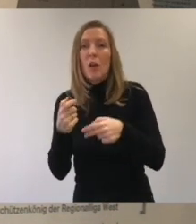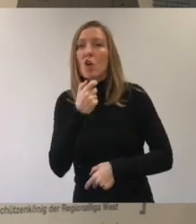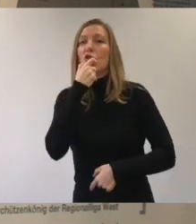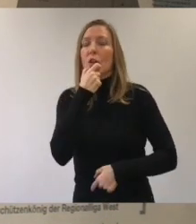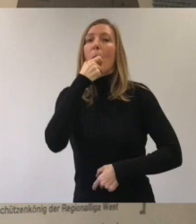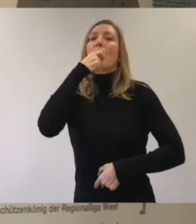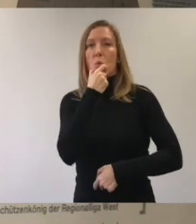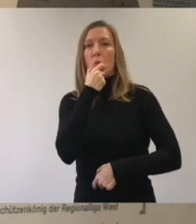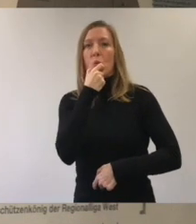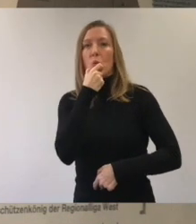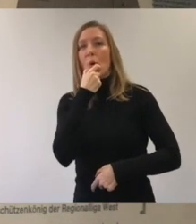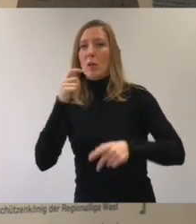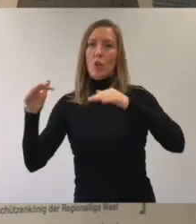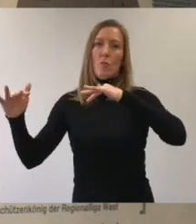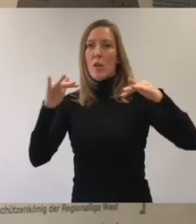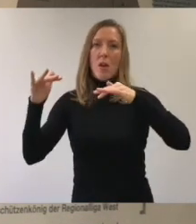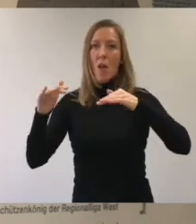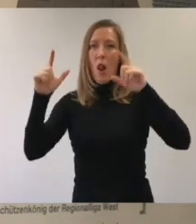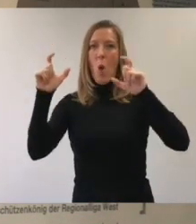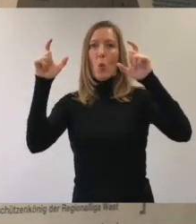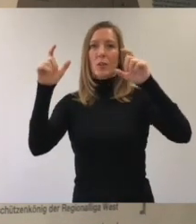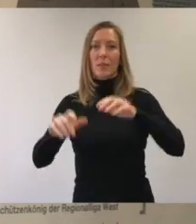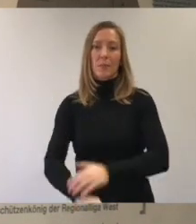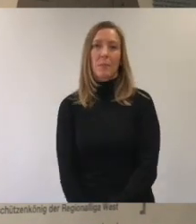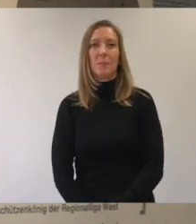Der Schiedsrichter pfeift und das Spiel geht los.